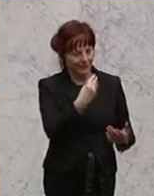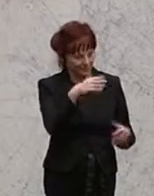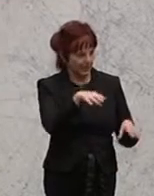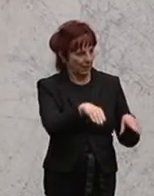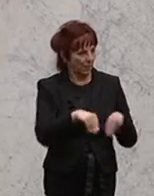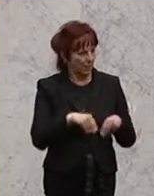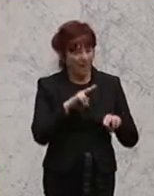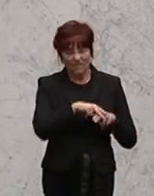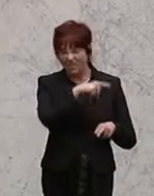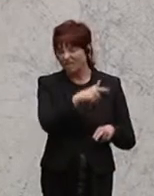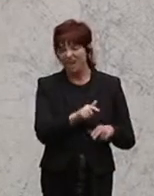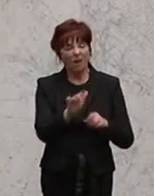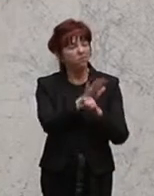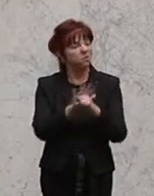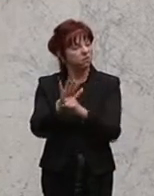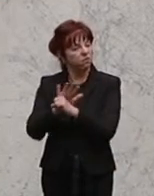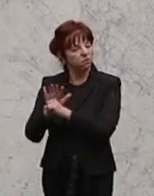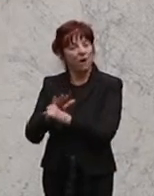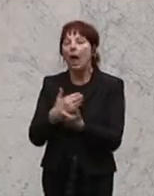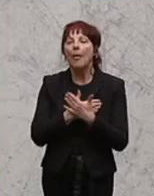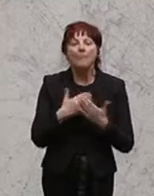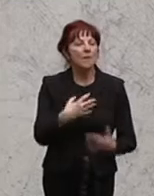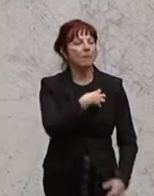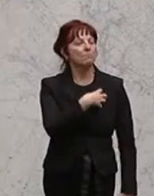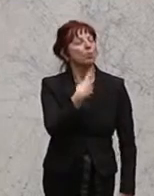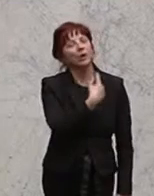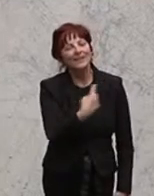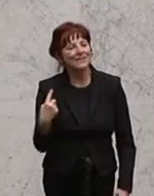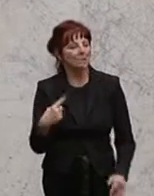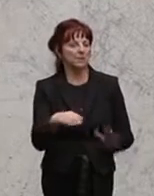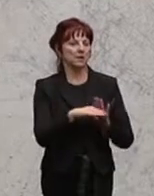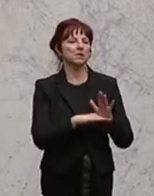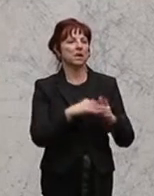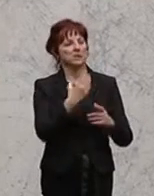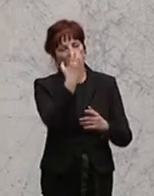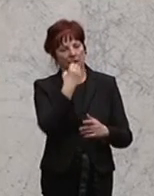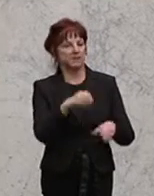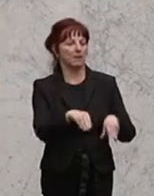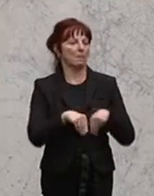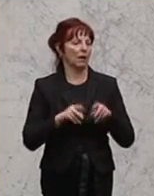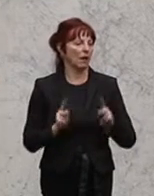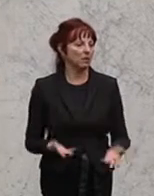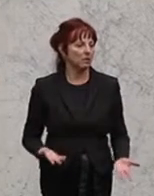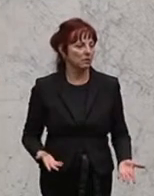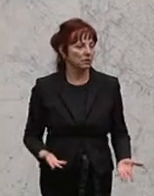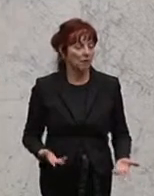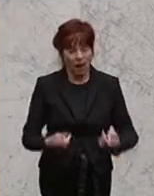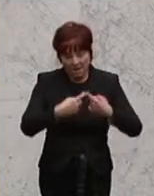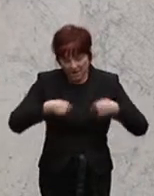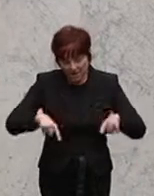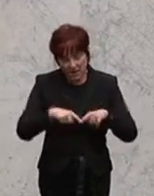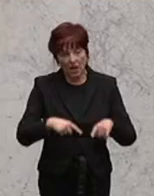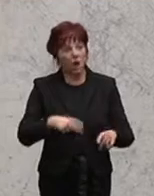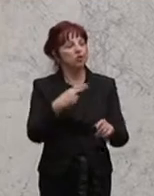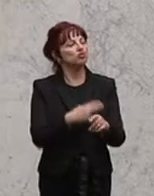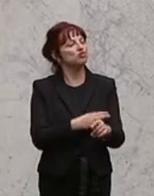kein Bürger die Gesetze hier so ernst nehmen, wie wir es gerne hätten. Damit wir als Staat, als Politik